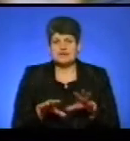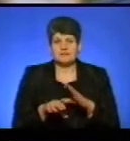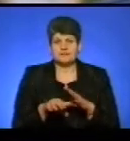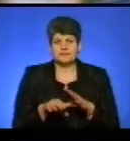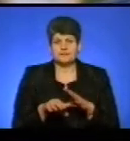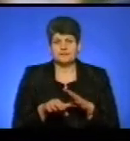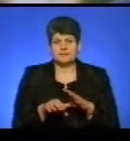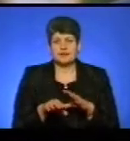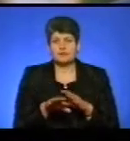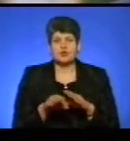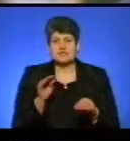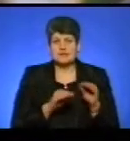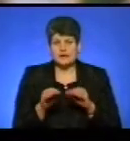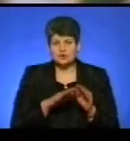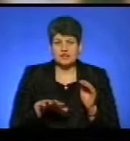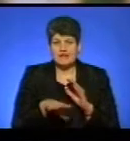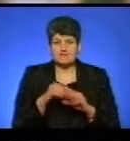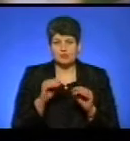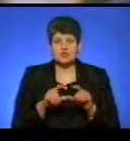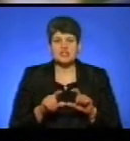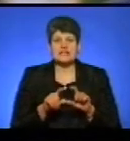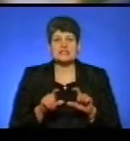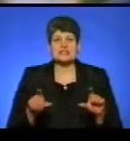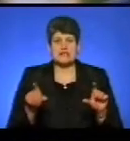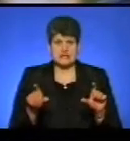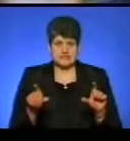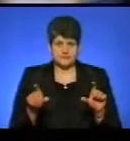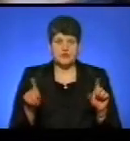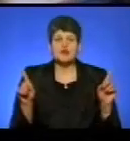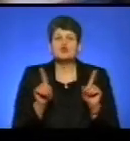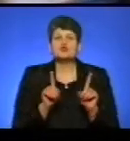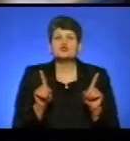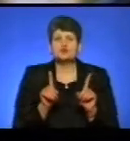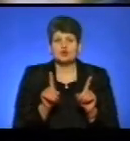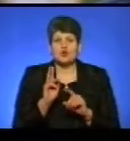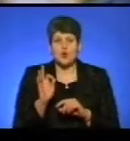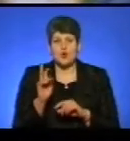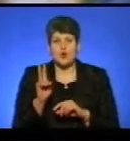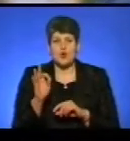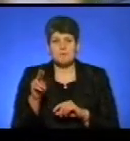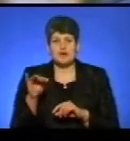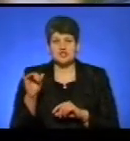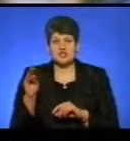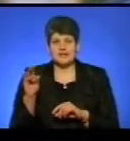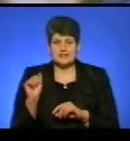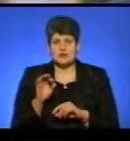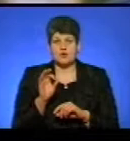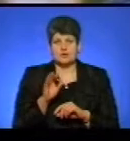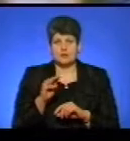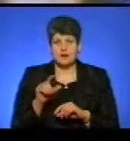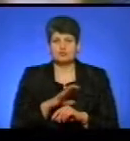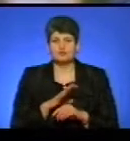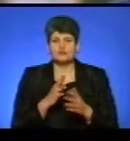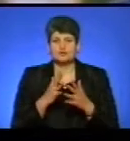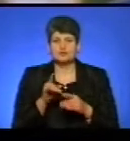територіальних виборчих дільниць. Щодо Копечонецької ОТГ, було встановлено те, що